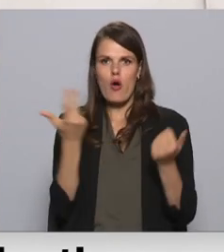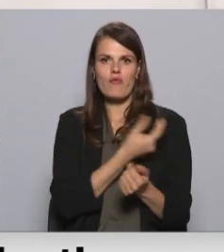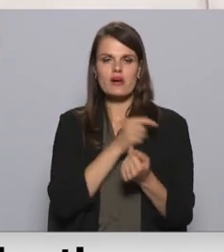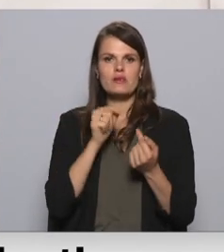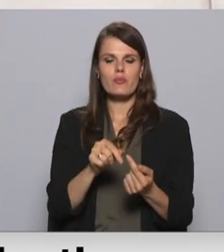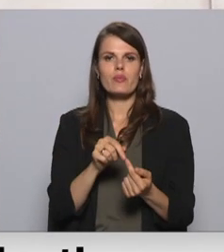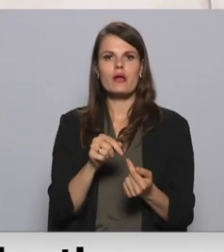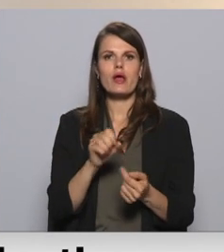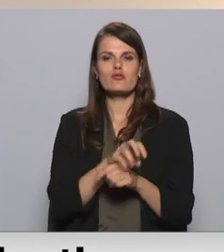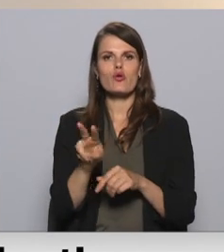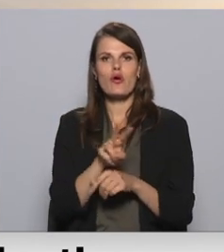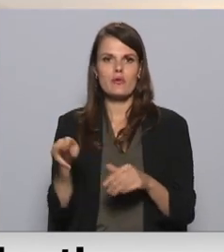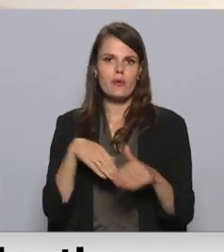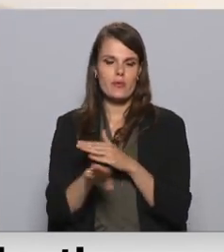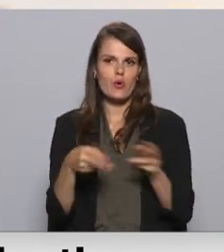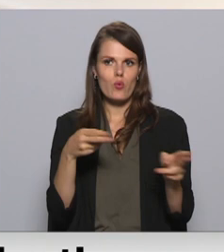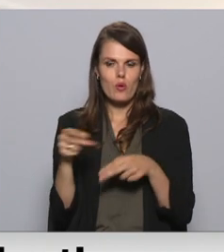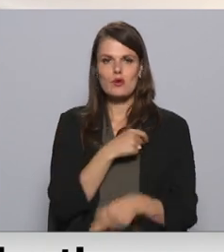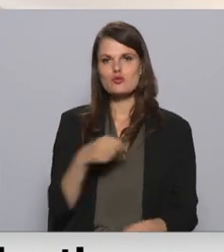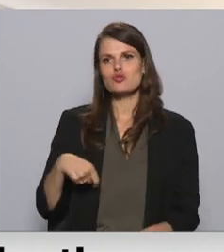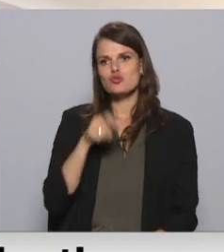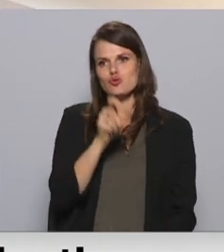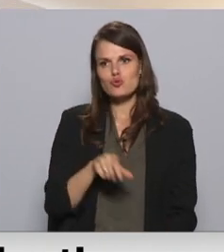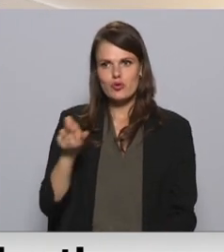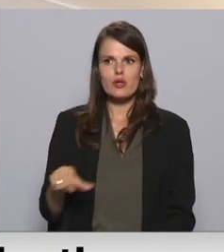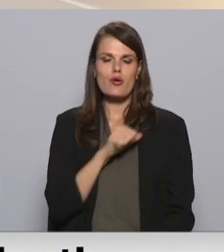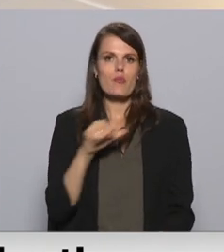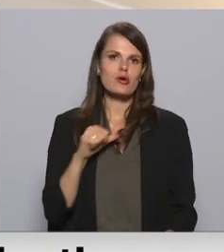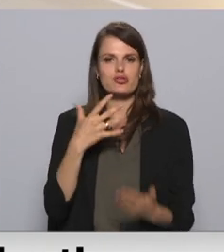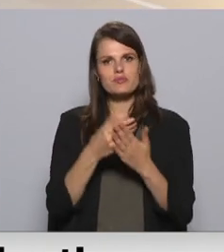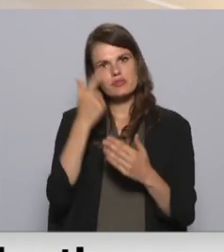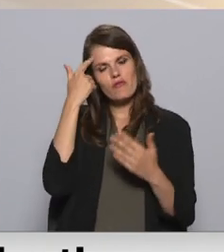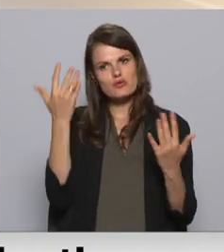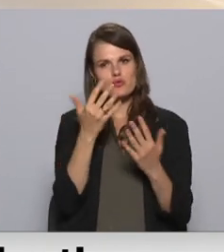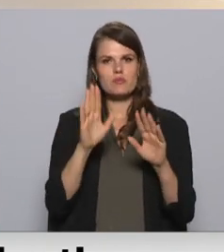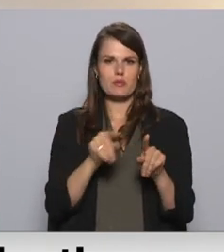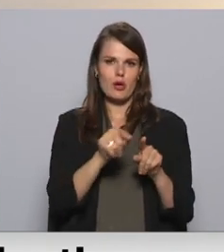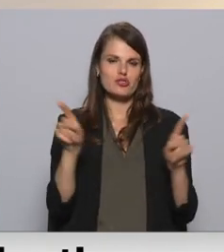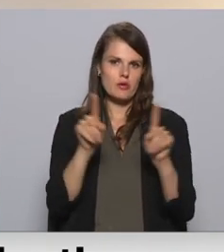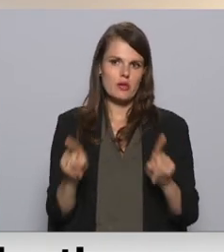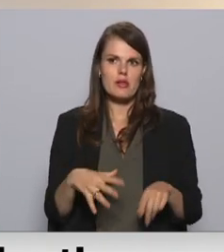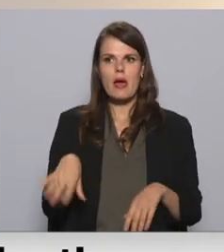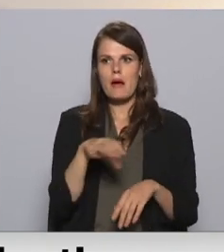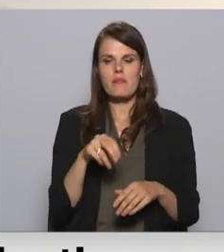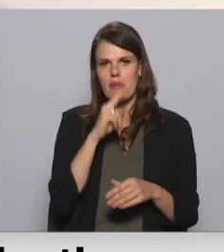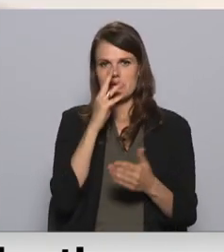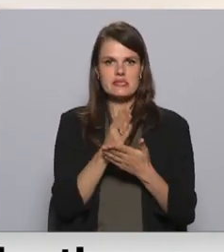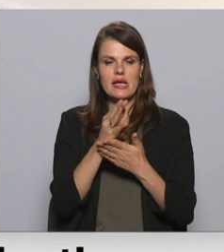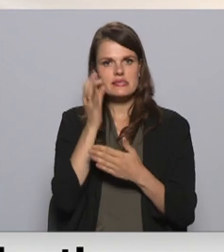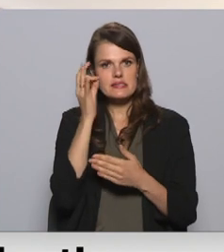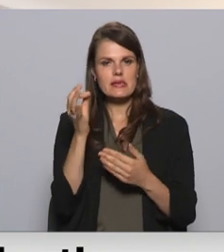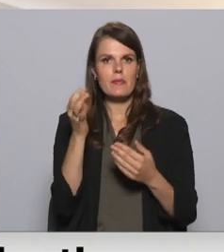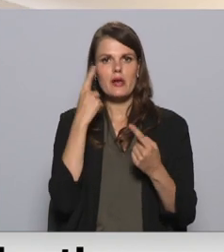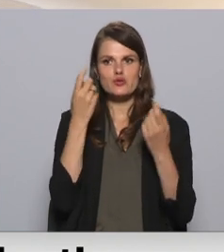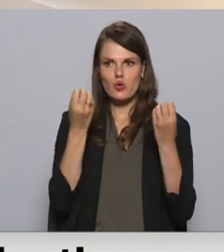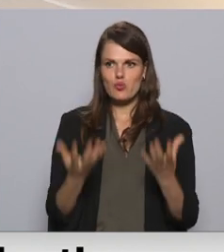pametuši kopmītnes. Studentiem pašiem ir vienmēr savas redzējums uz tām lietām, un mēs neesam vienkārši precizējuši. Bet